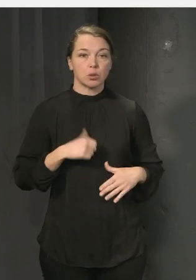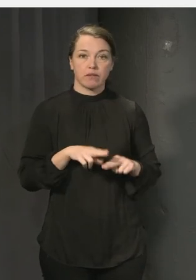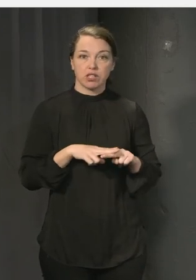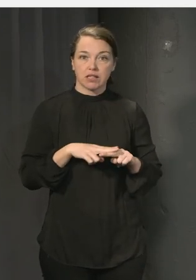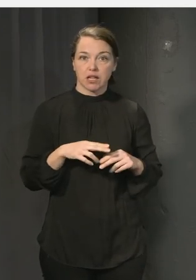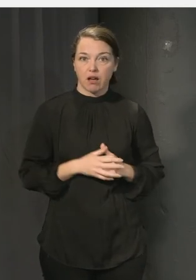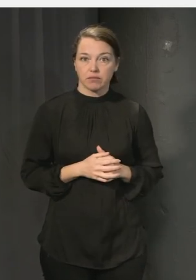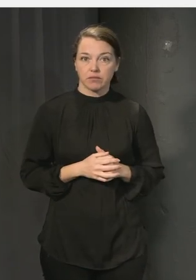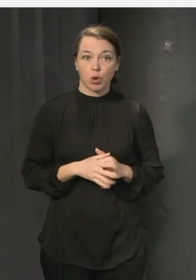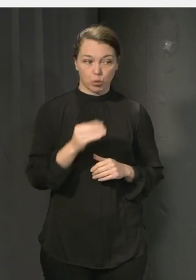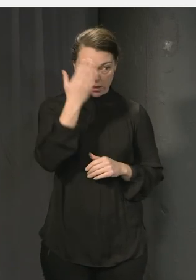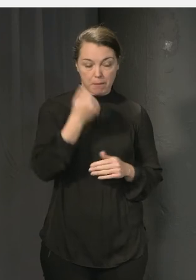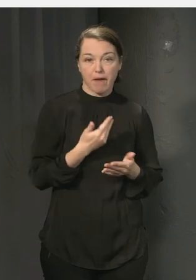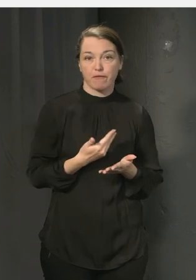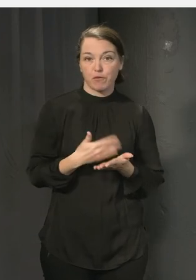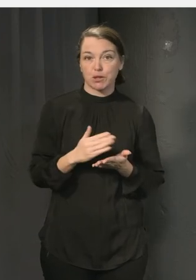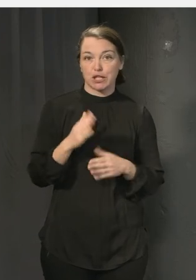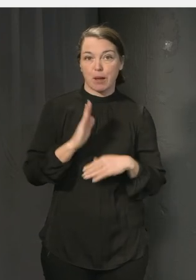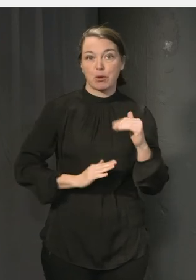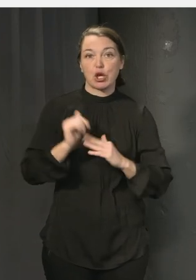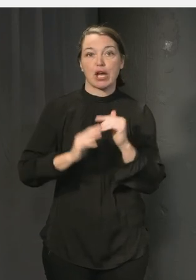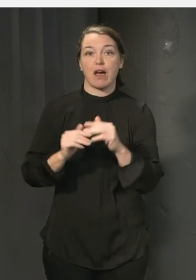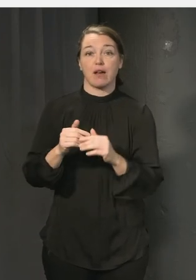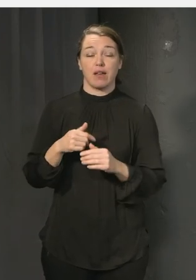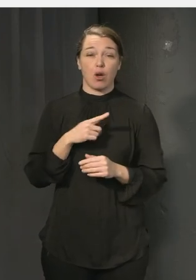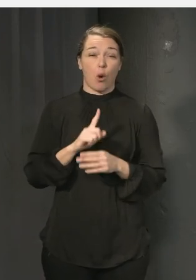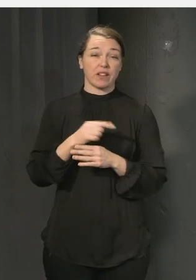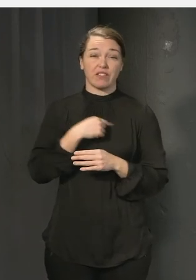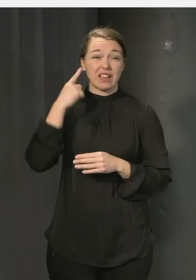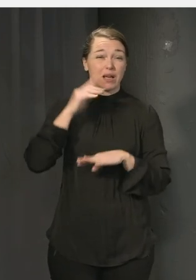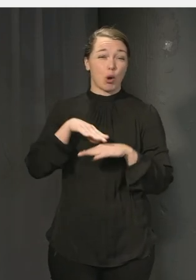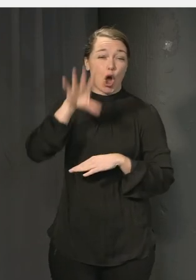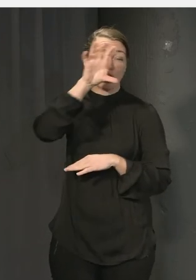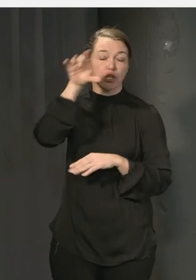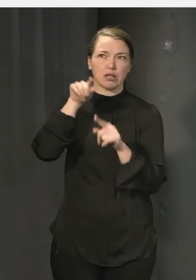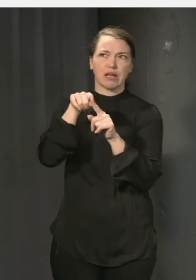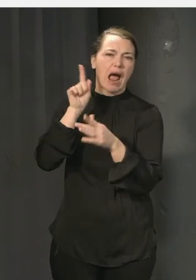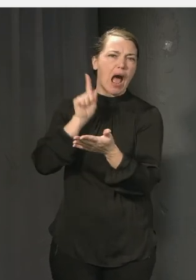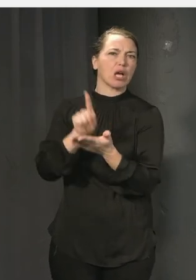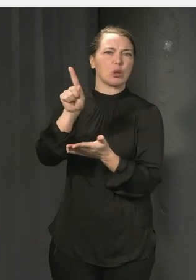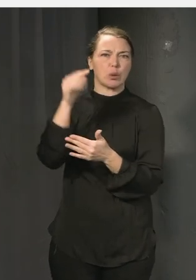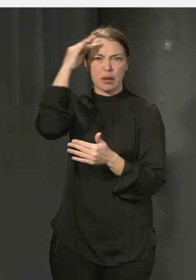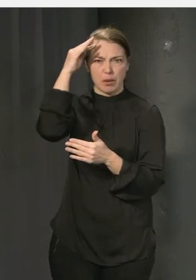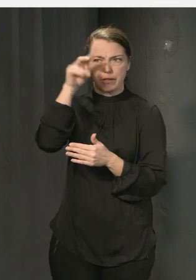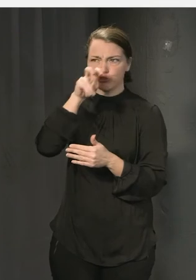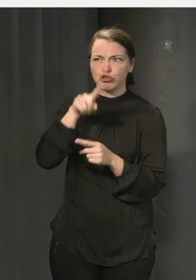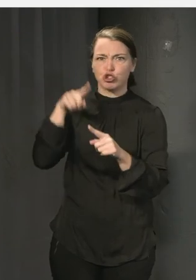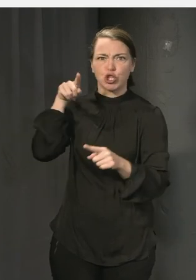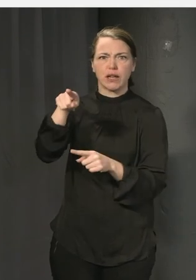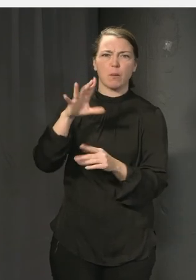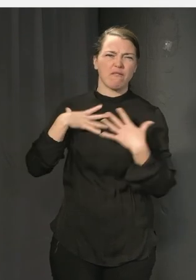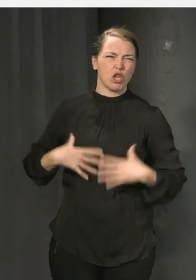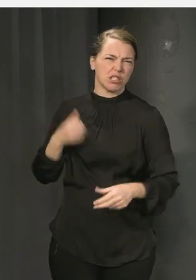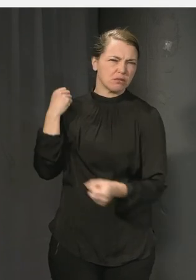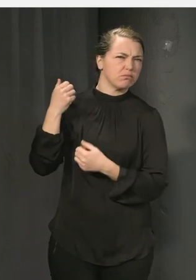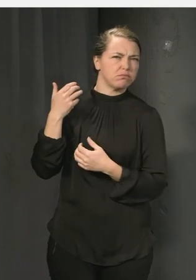jobba senare ibland så tänker vi på högstadiet mest därför att det är där problemen blir akuta de blir synliga de blir fysiska de